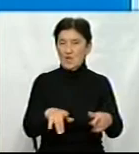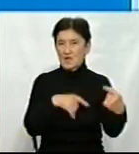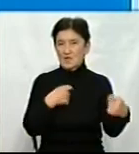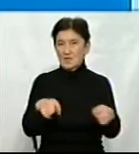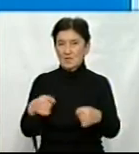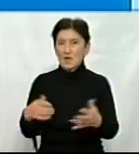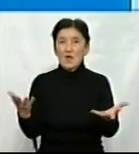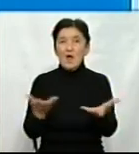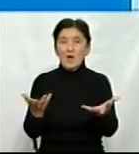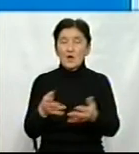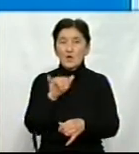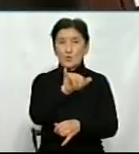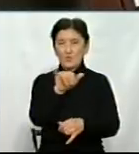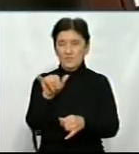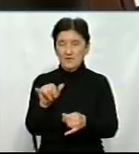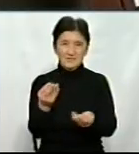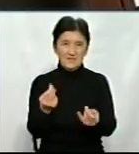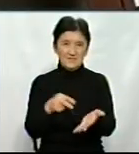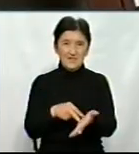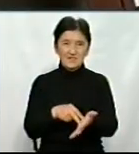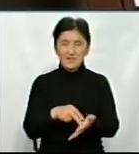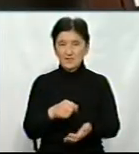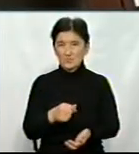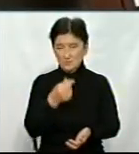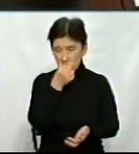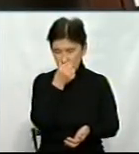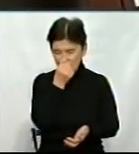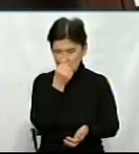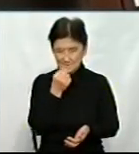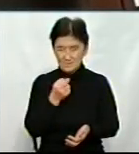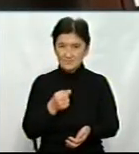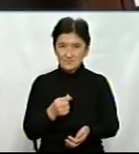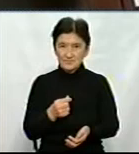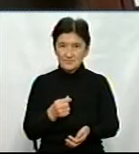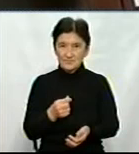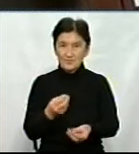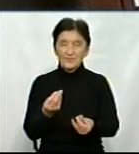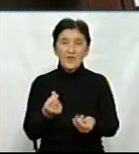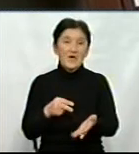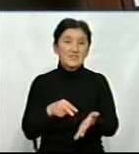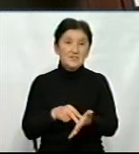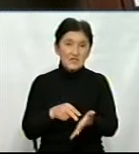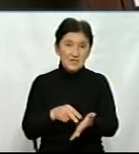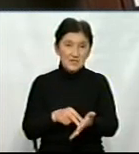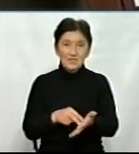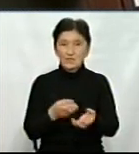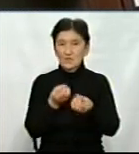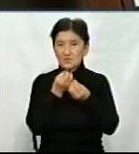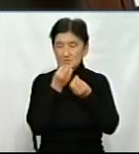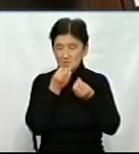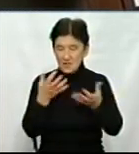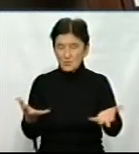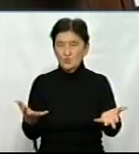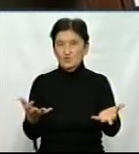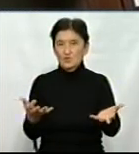як вас ціни? Коротко якщо. Ну, ціни, слава Богу, хороші, рекордні